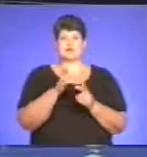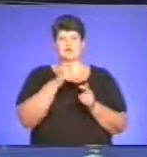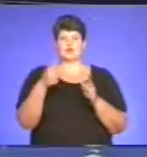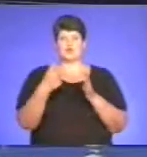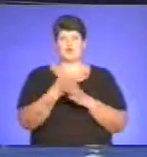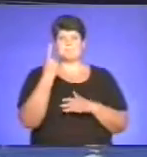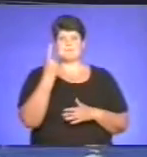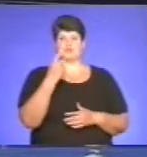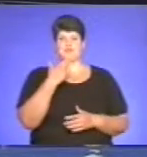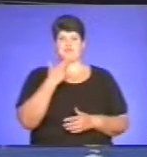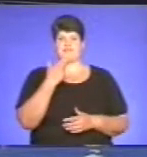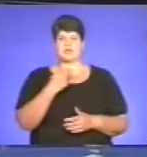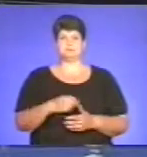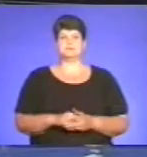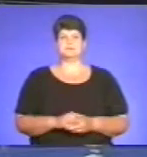1 червня.